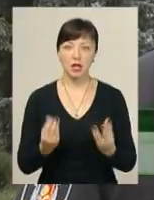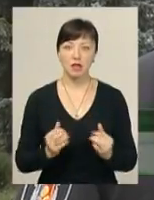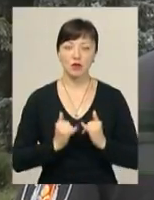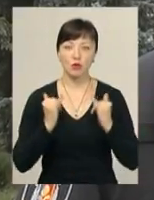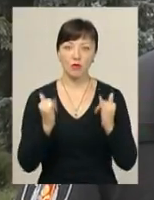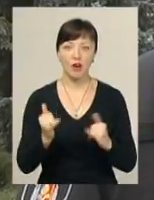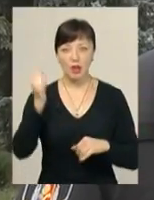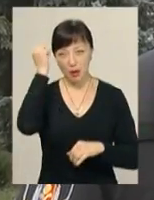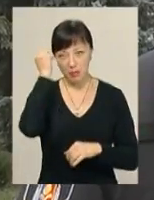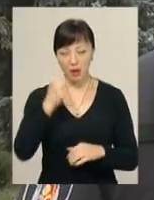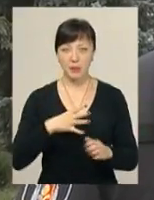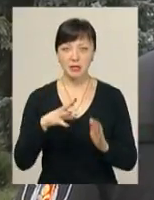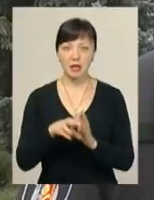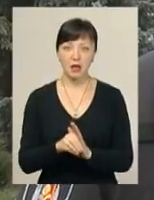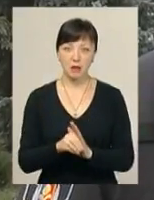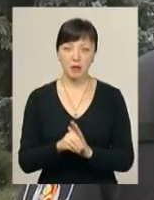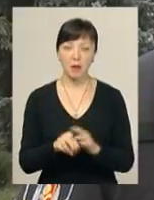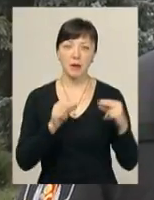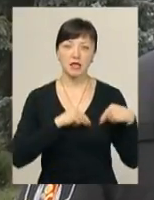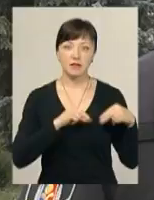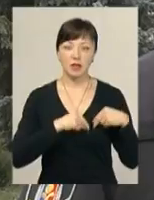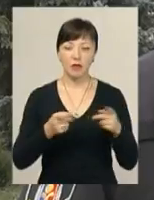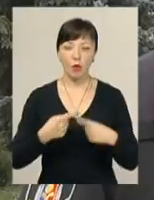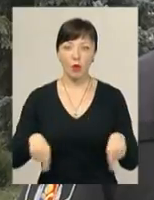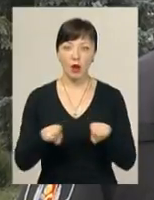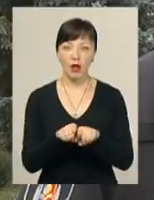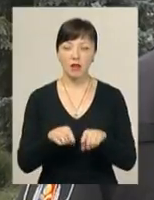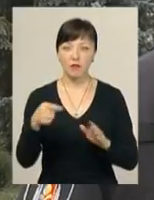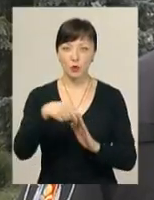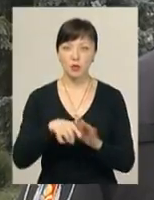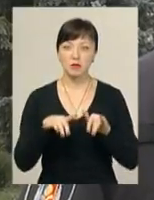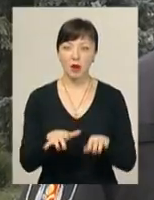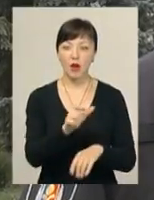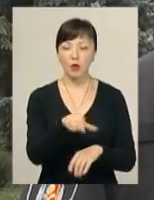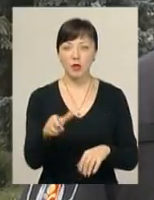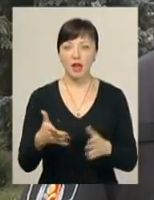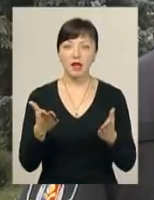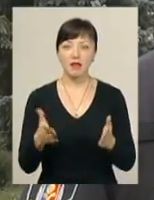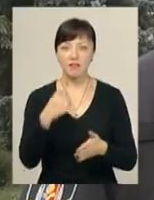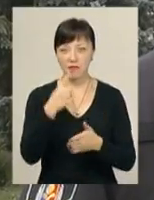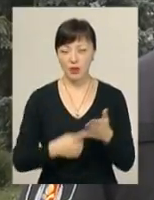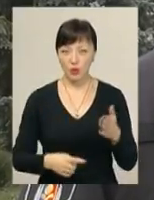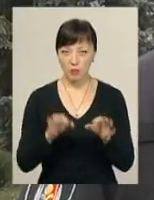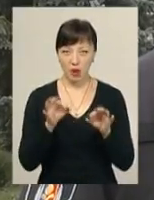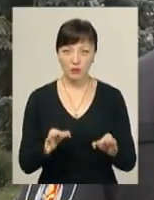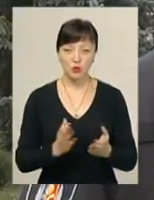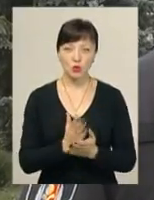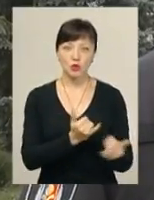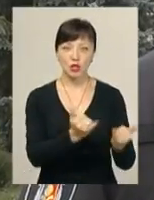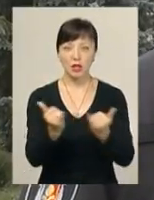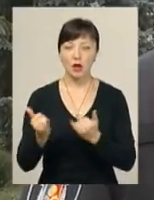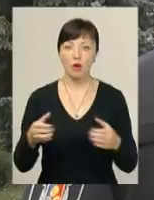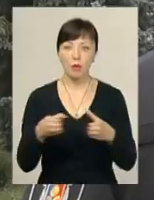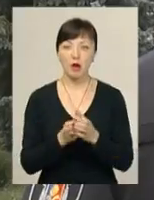вшанування пам'яті загиблих працівників органів внутрішніх справ, тих людей, які вірою і правдою служили громаді,